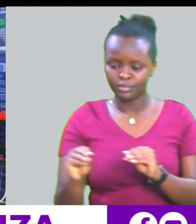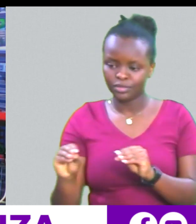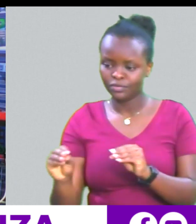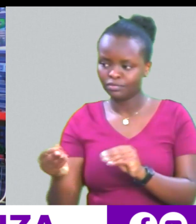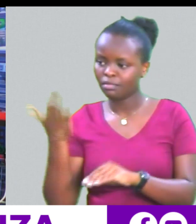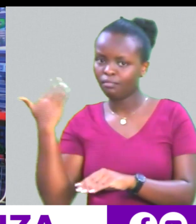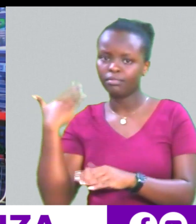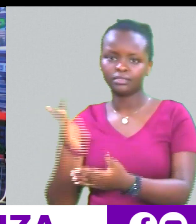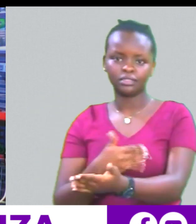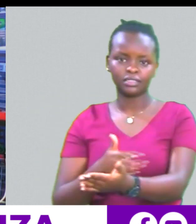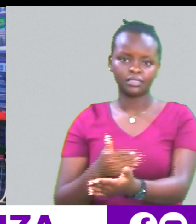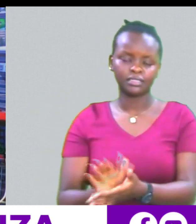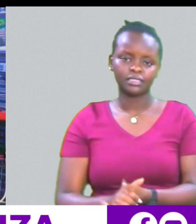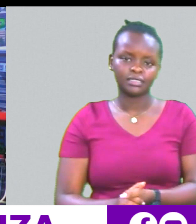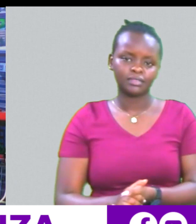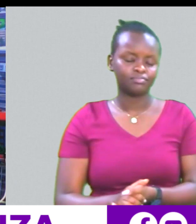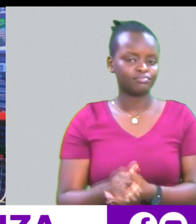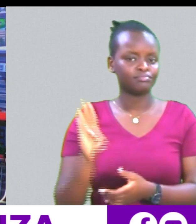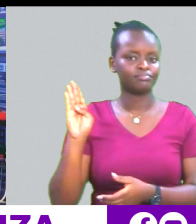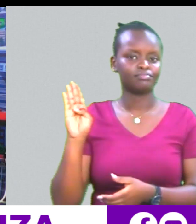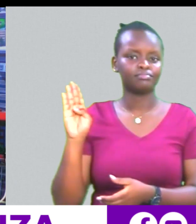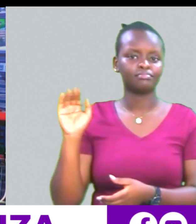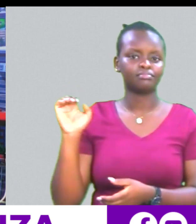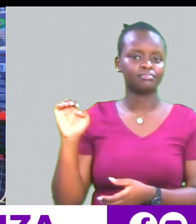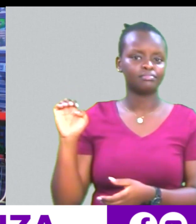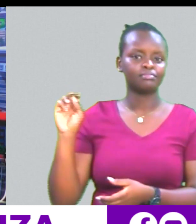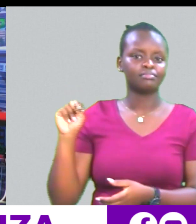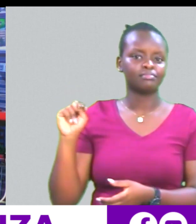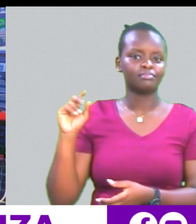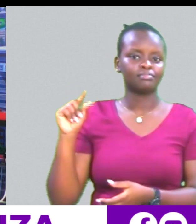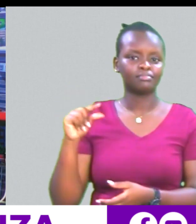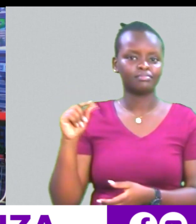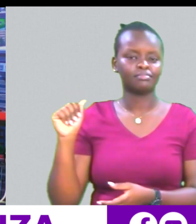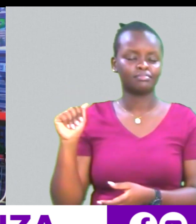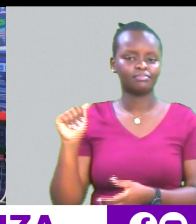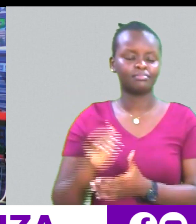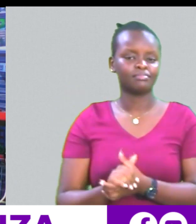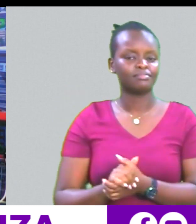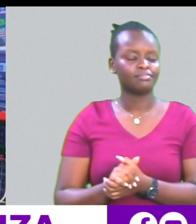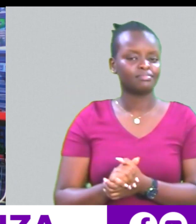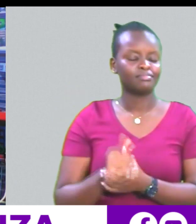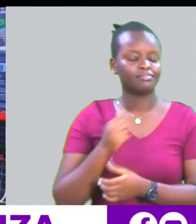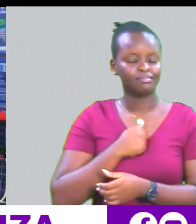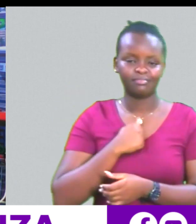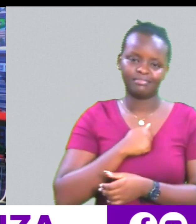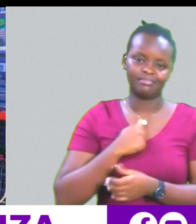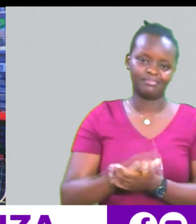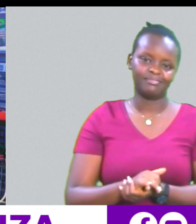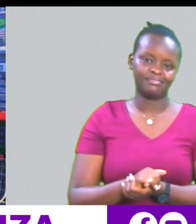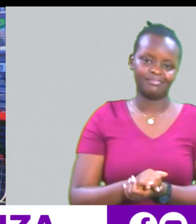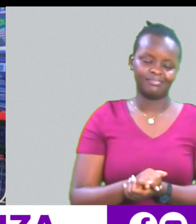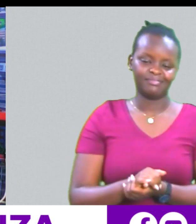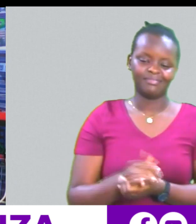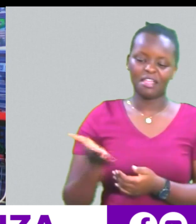Zilizopendua Zilizopenda yyo benga Aja bani I'm sorry Benga Sizi